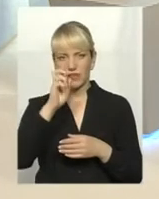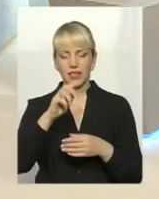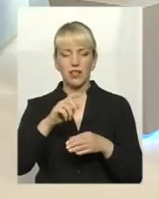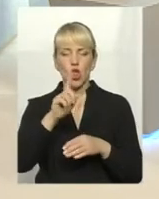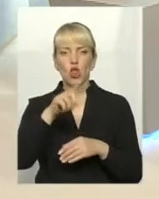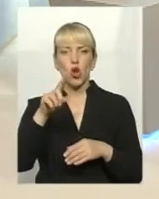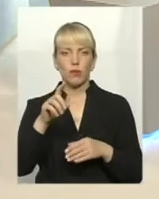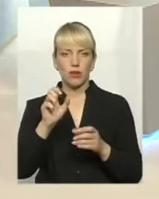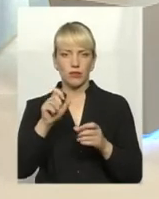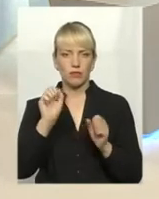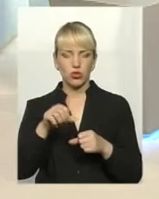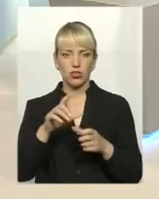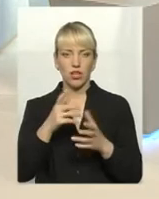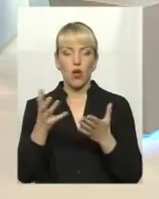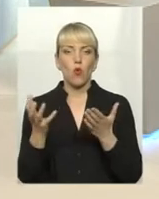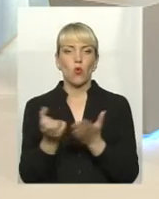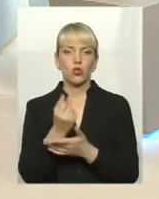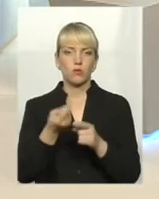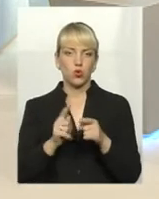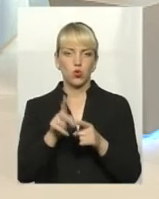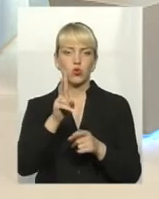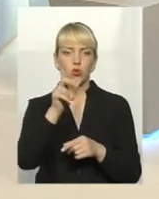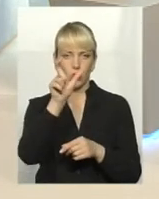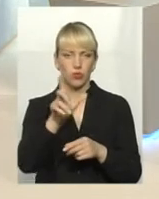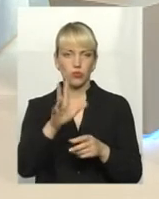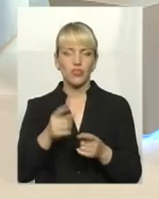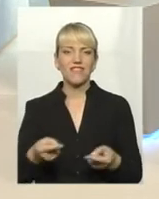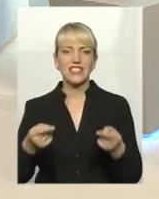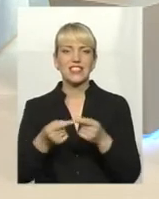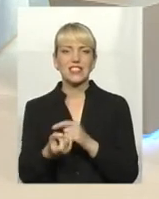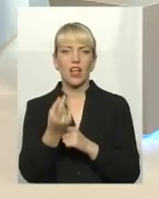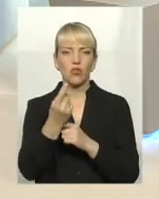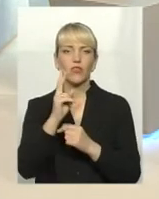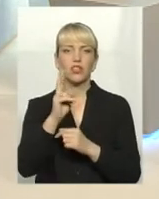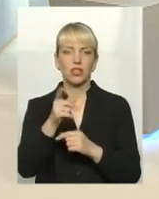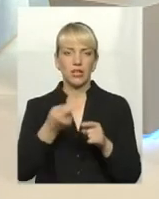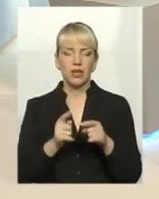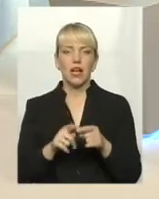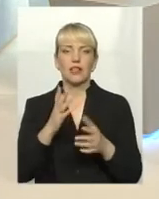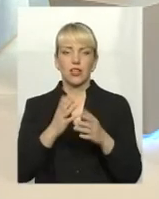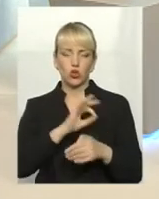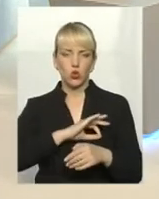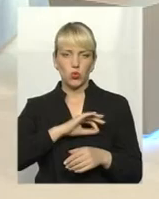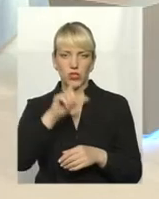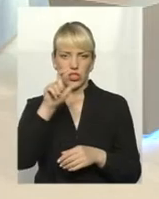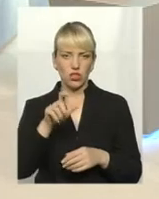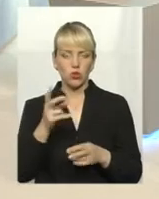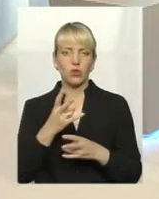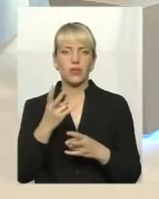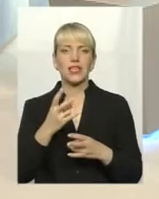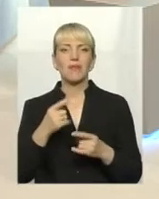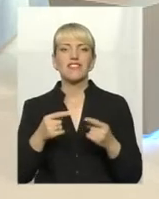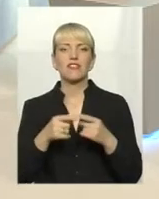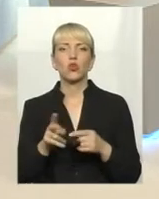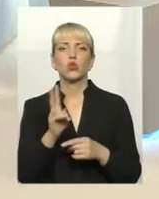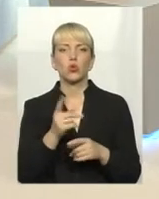великий успіх того, що особи будуть встановлені. Якщо це робить юридична особа, то потрібно встановити,